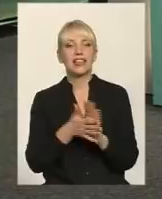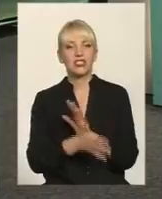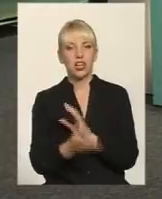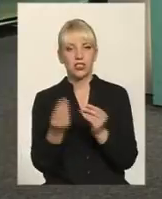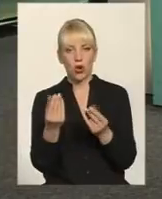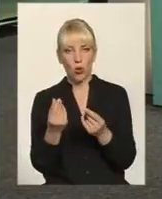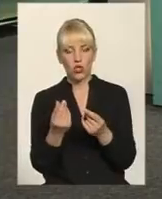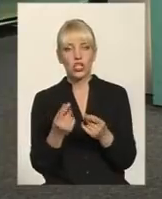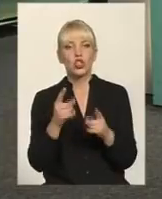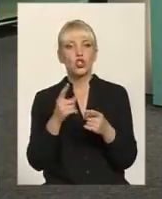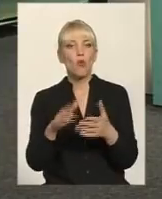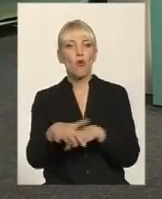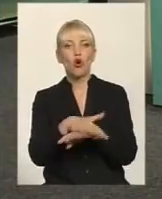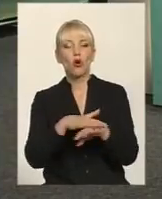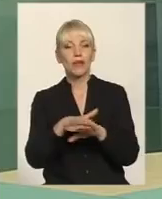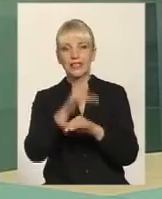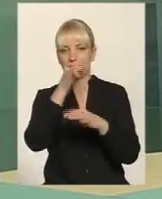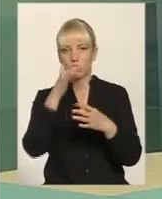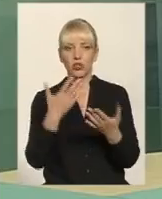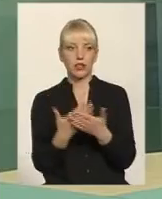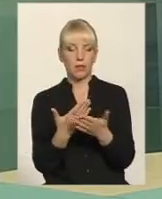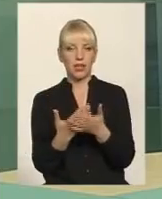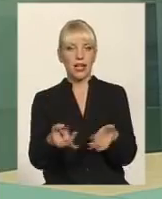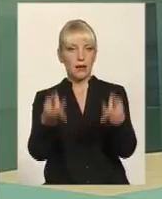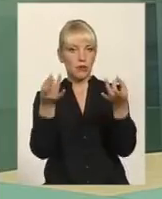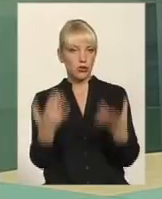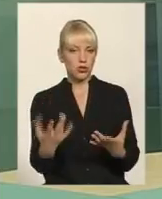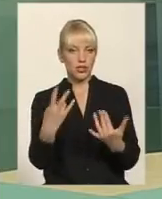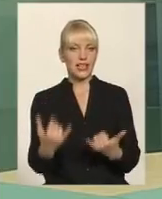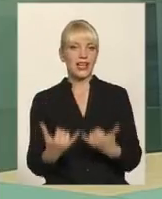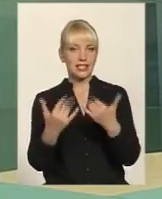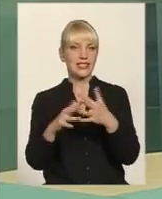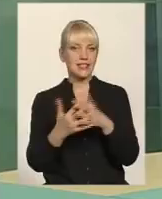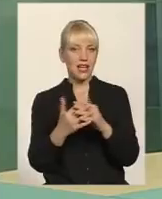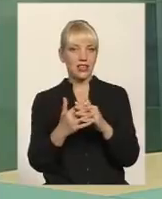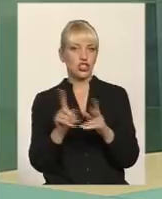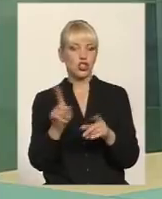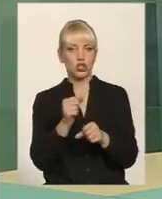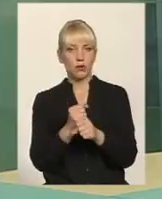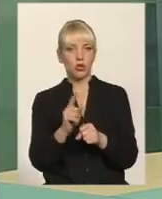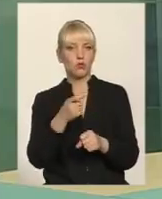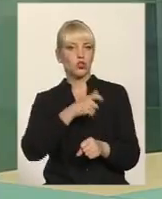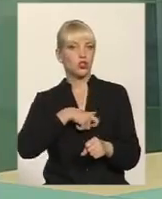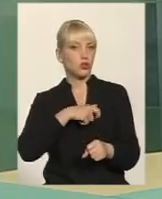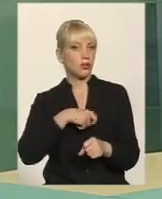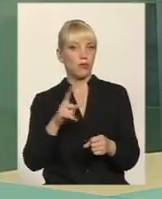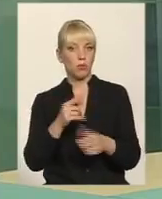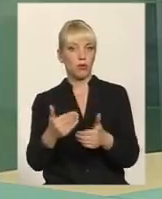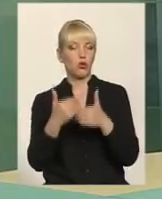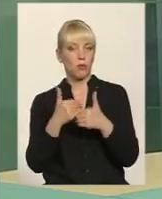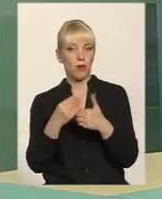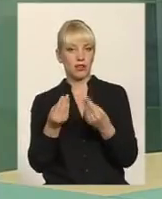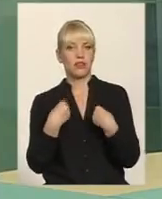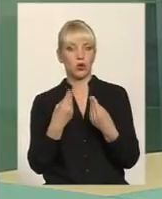може, принаймні, елементарно зробити, без селища. Чому депутат має прокривати школи, давати